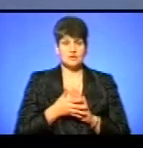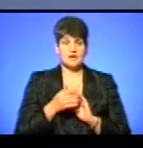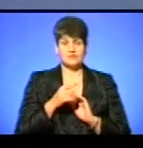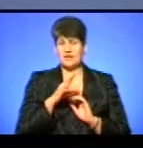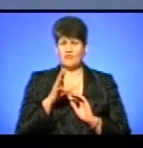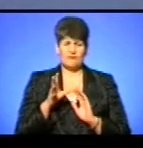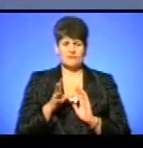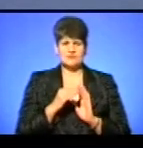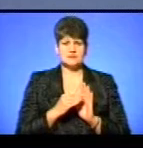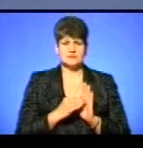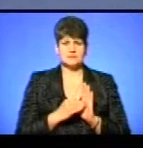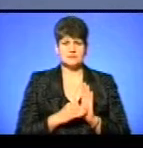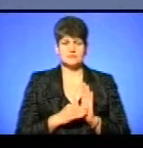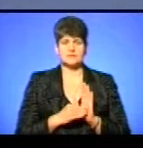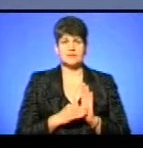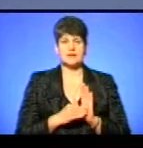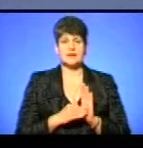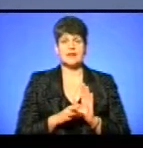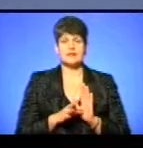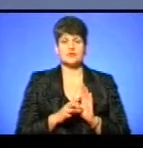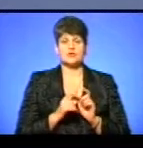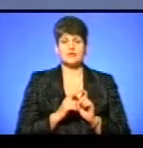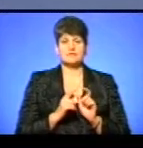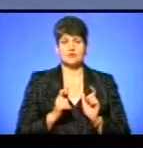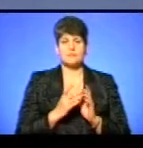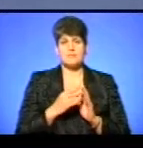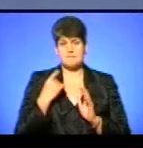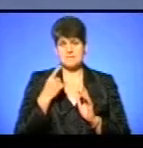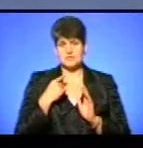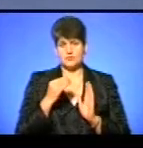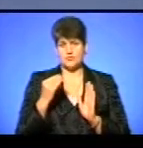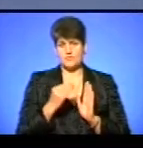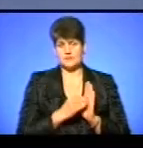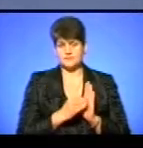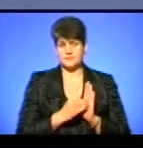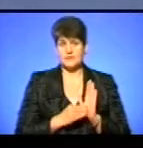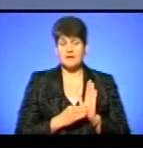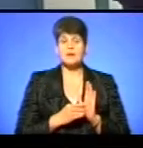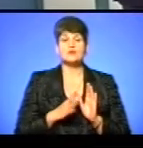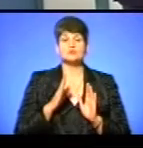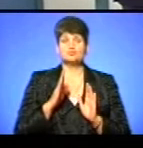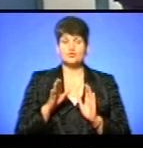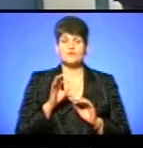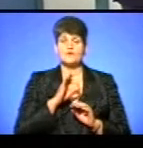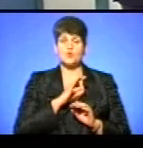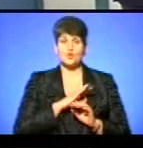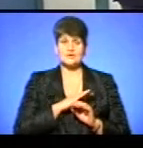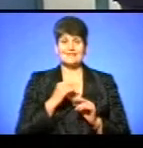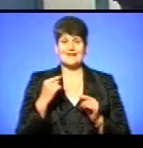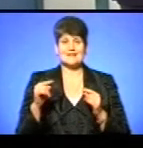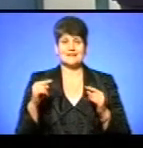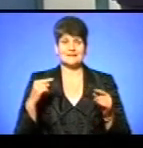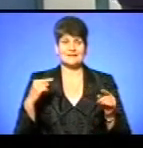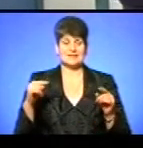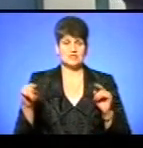фіксуються електронним квитком, і електронний квиток має персоніфіковані дані. Якщо вони будуть використовуватися на інші